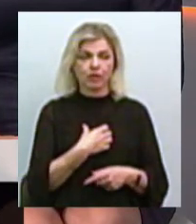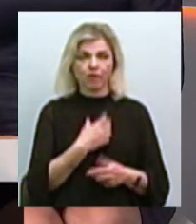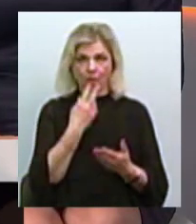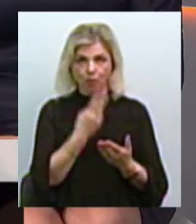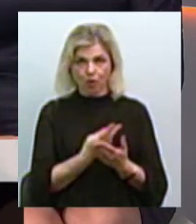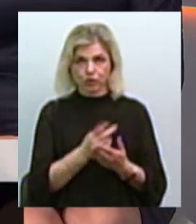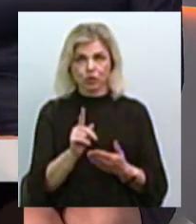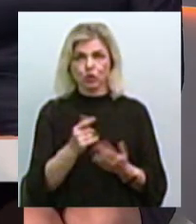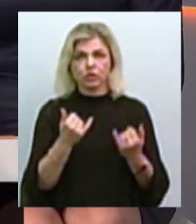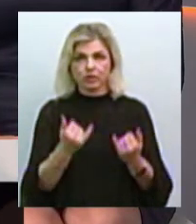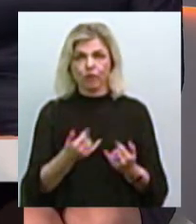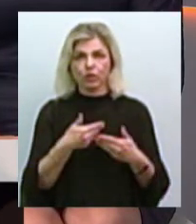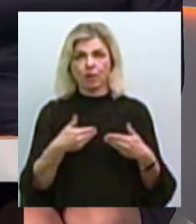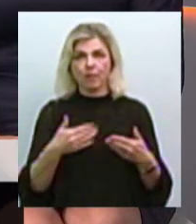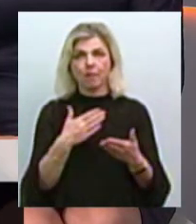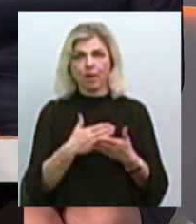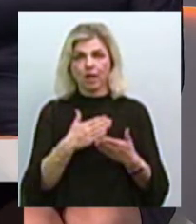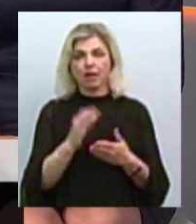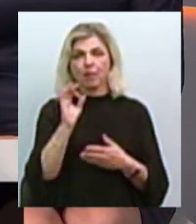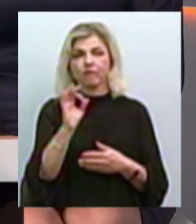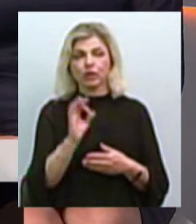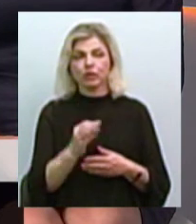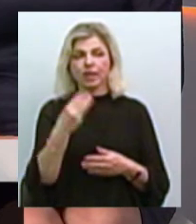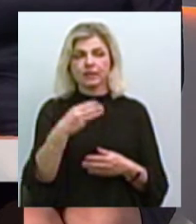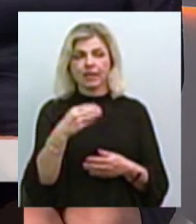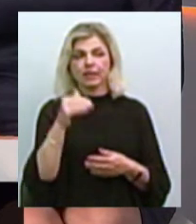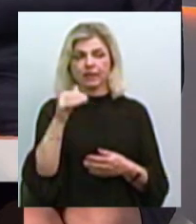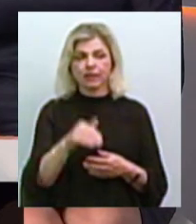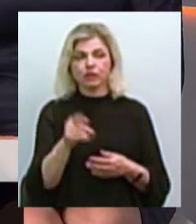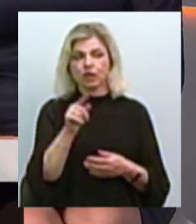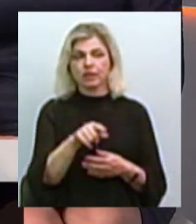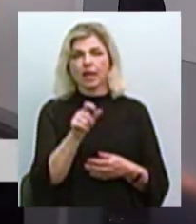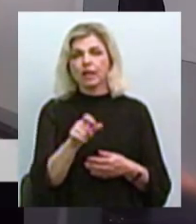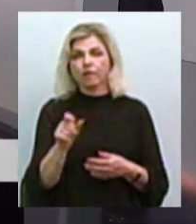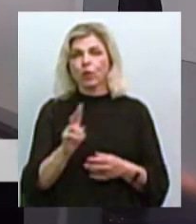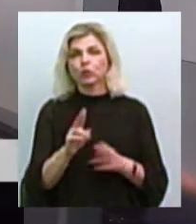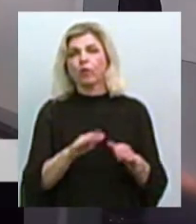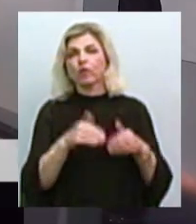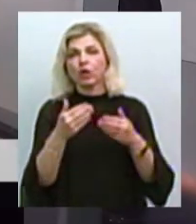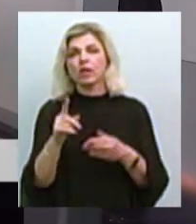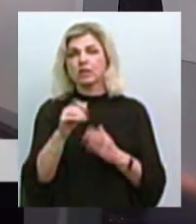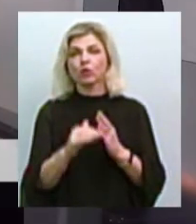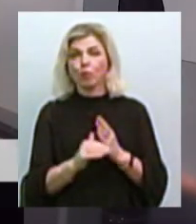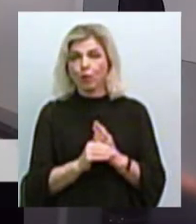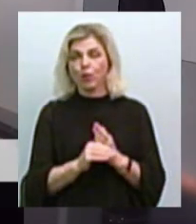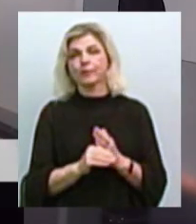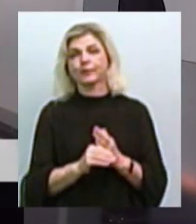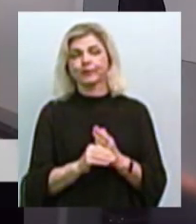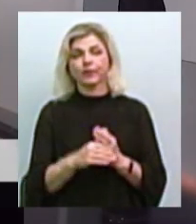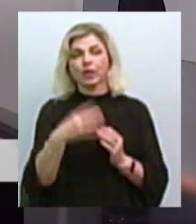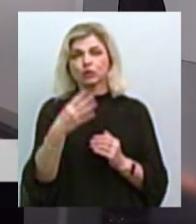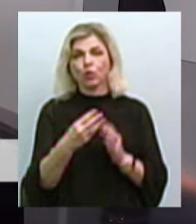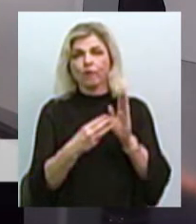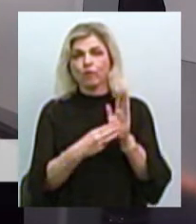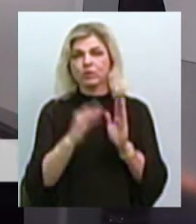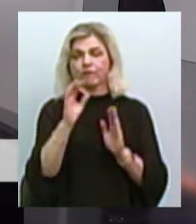показника, що на сьогодні ми маємо відсоток з 30 тисяч тих клієнтів, які звернулися до нас за допомогою, підкреслюю, 48